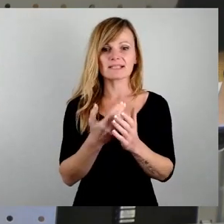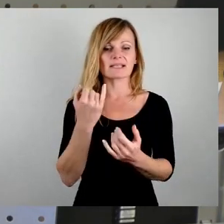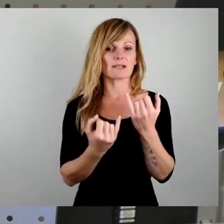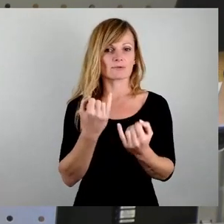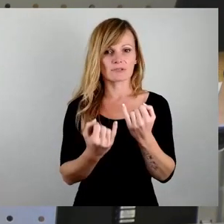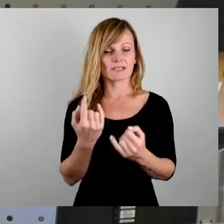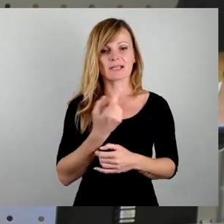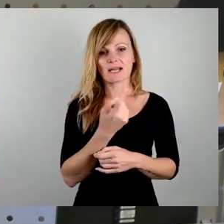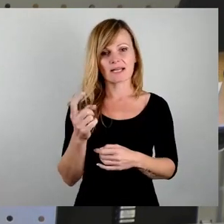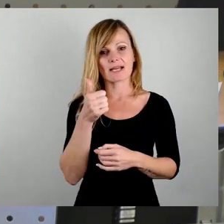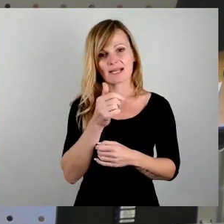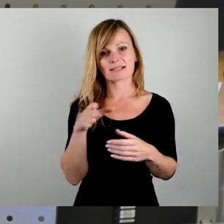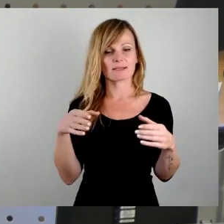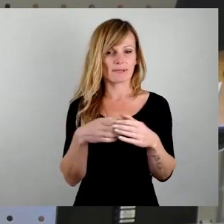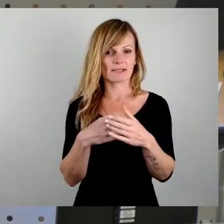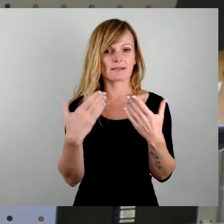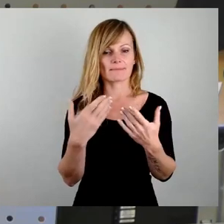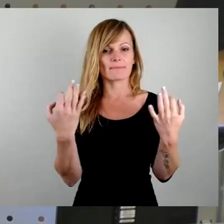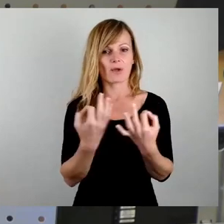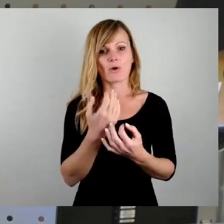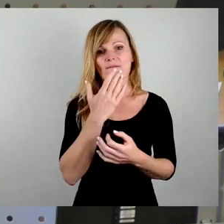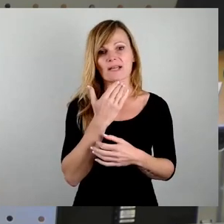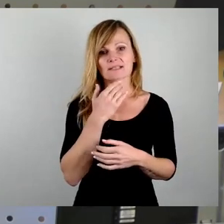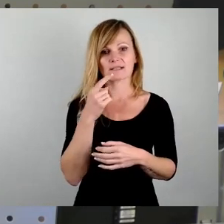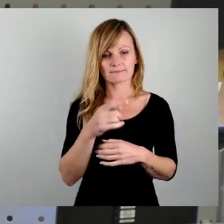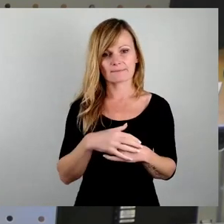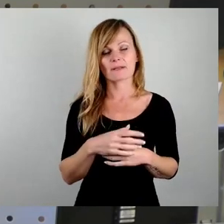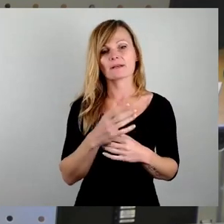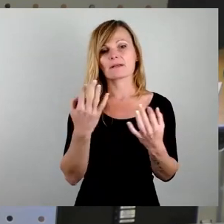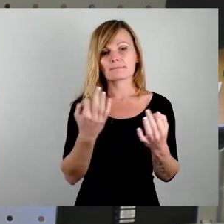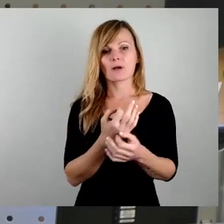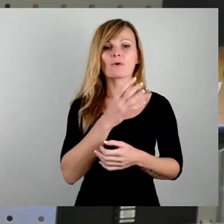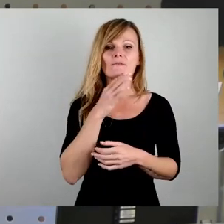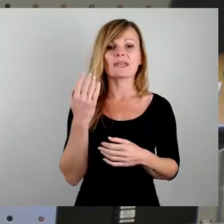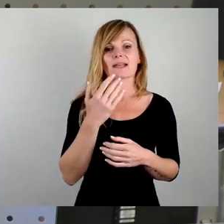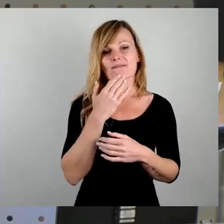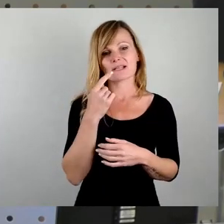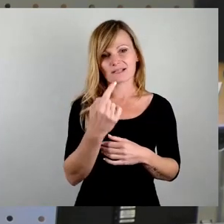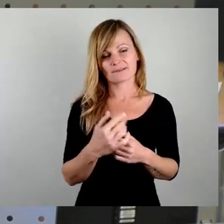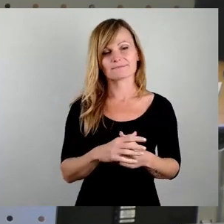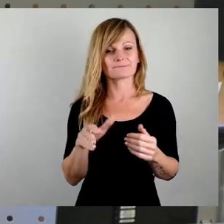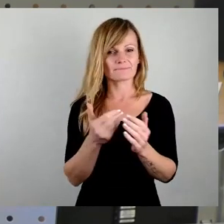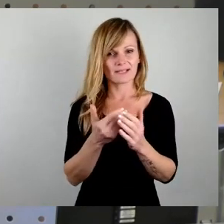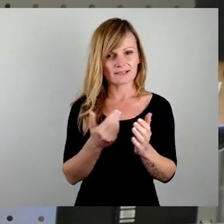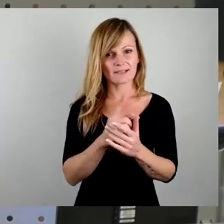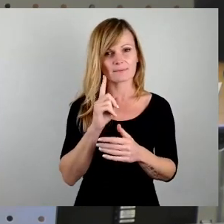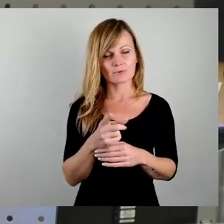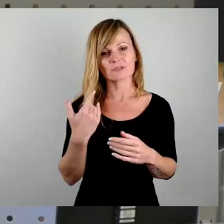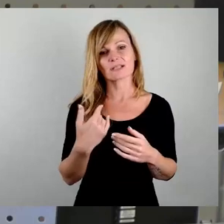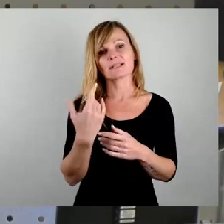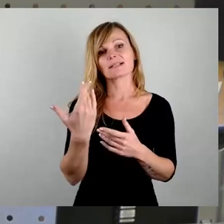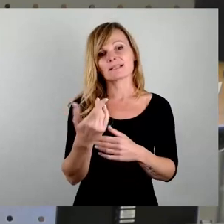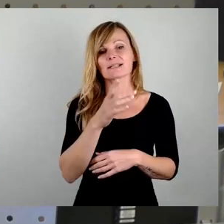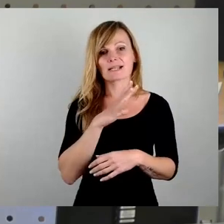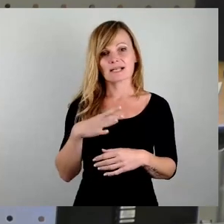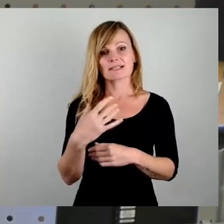eins gemeinsam, die brauchen Wasser. Die brauchen sehr viel Wasser. Und deswegen muss die Sachsen-Energie auch sehr viel